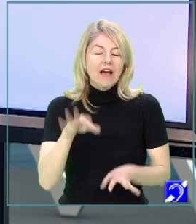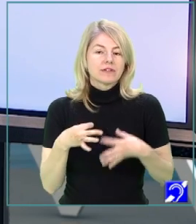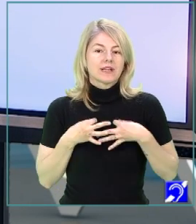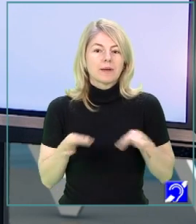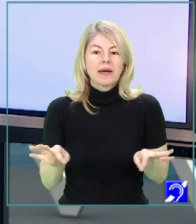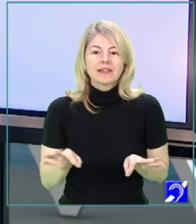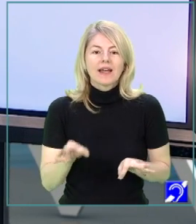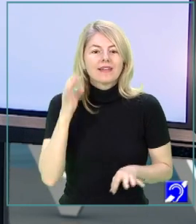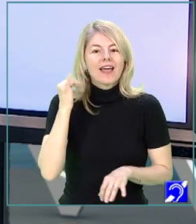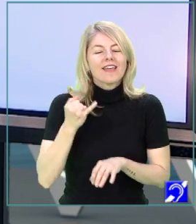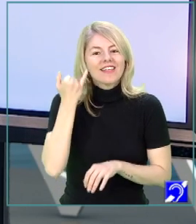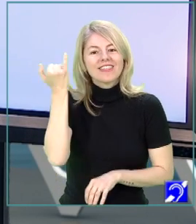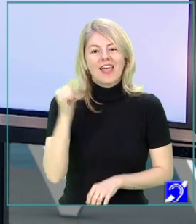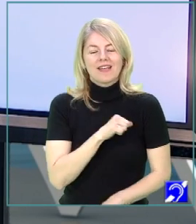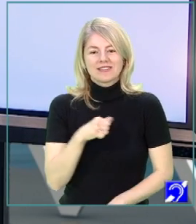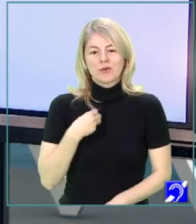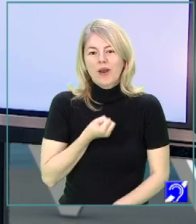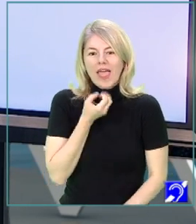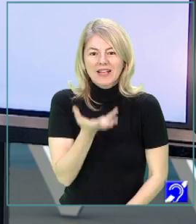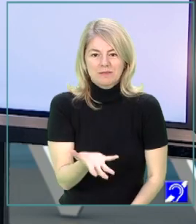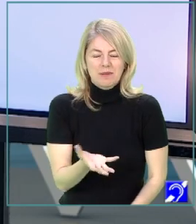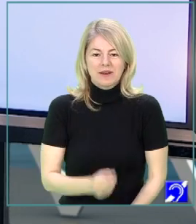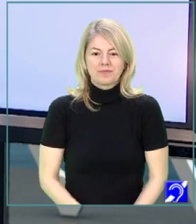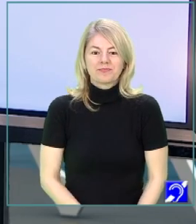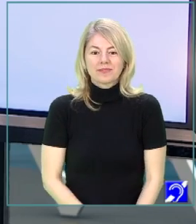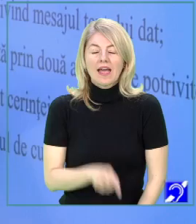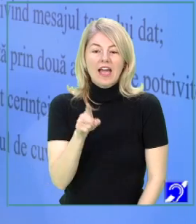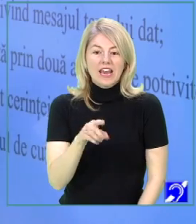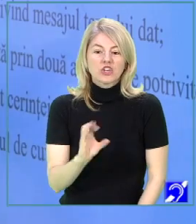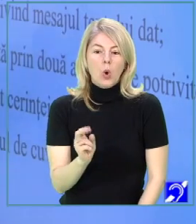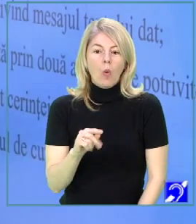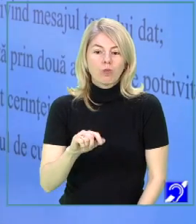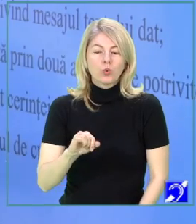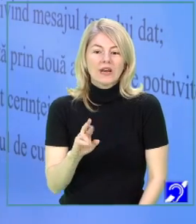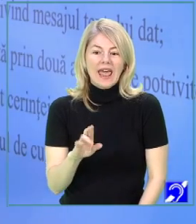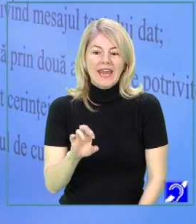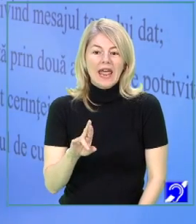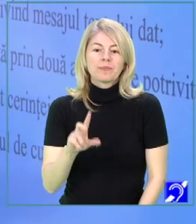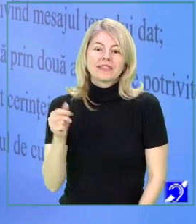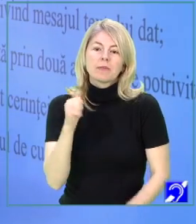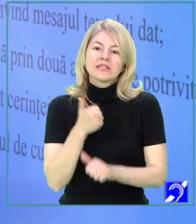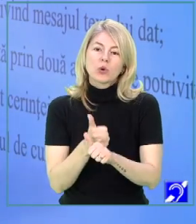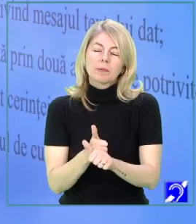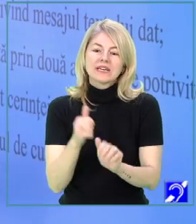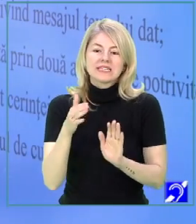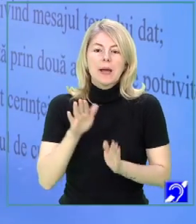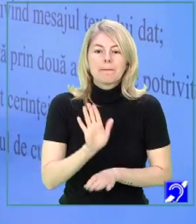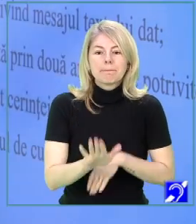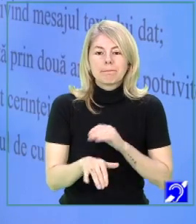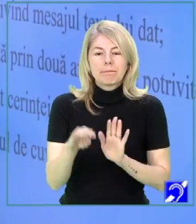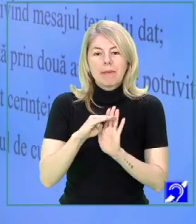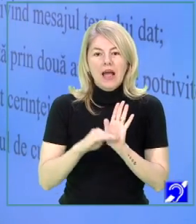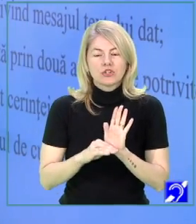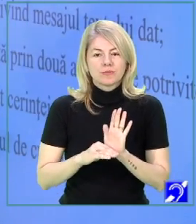libertatea de a vă exprima. Și în această compunere trebuie să urmăriți niște pași. Vi se